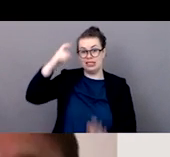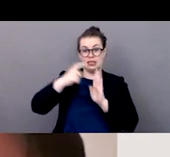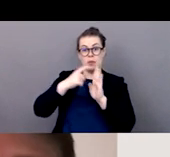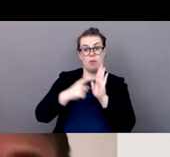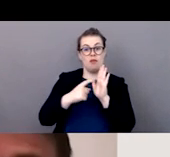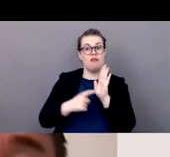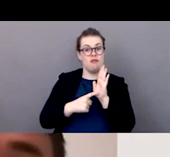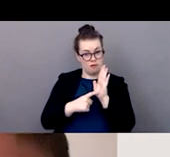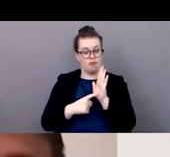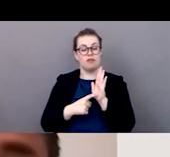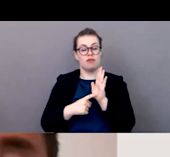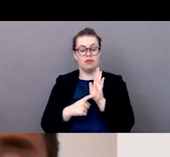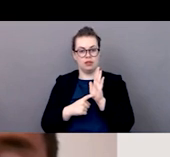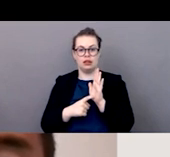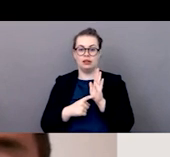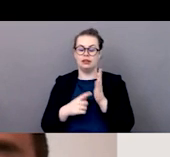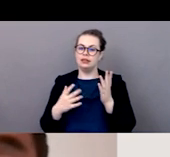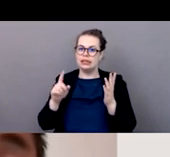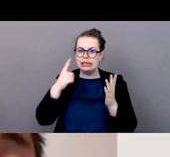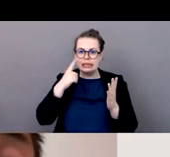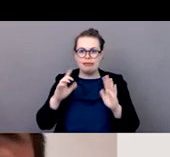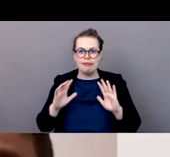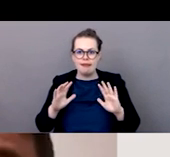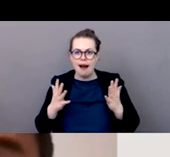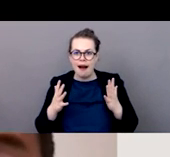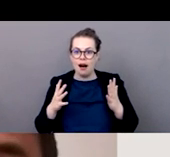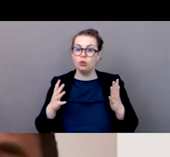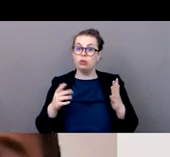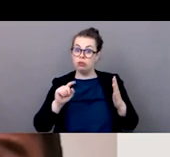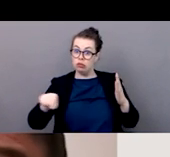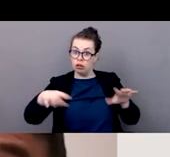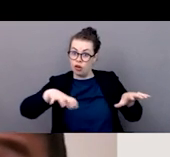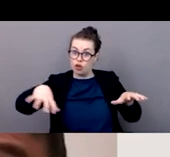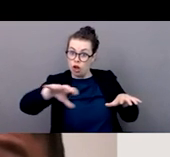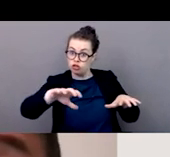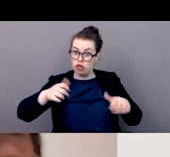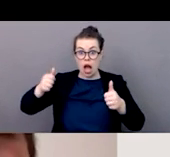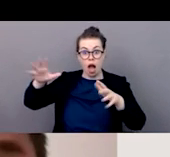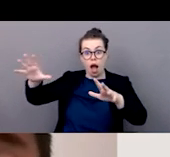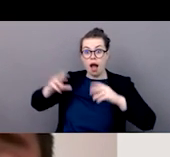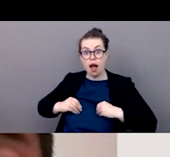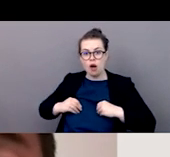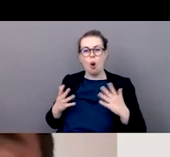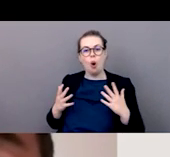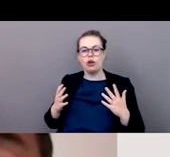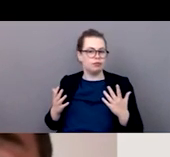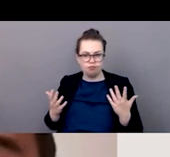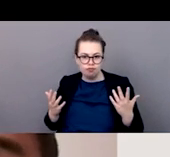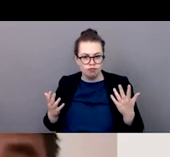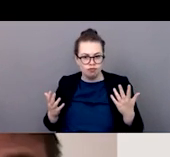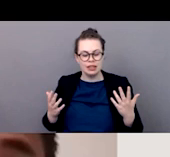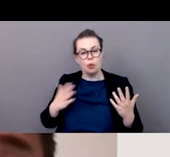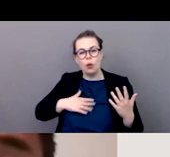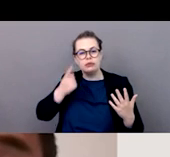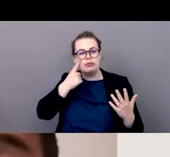voir la manière comment tout ceci a été souligné s'il y cet appétit pour pouvoir développer et mettre en application ces